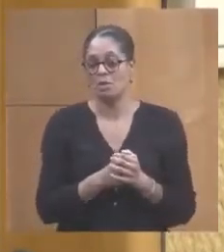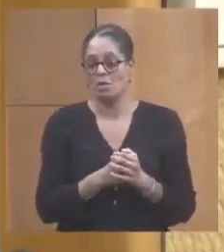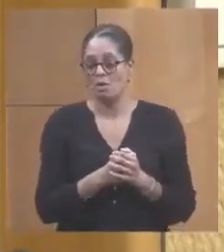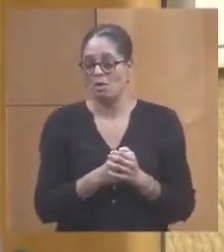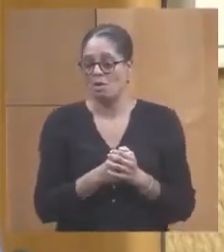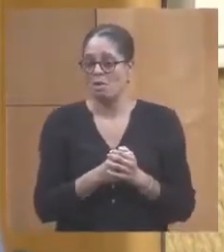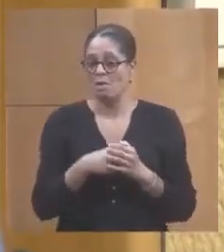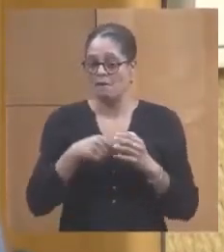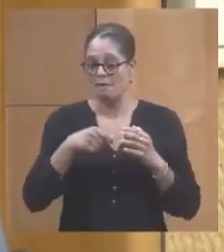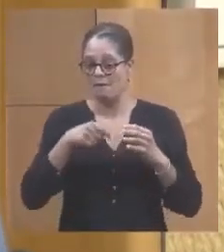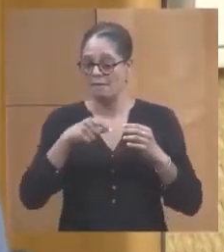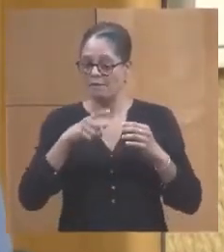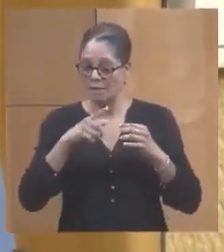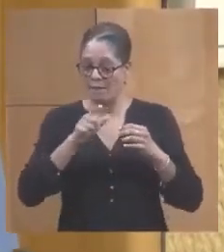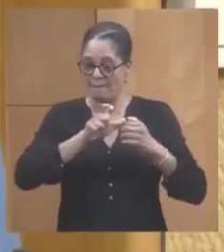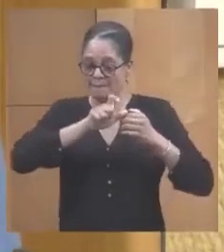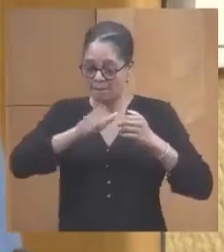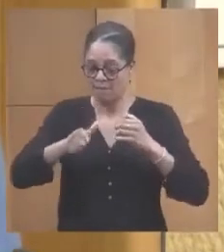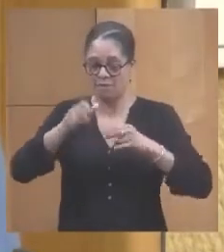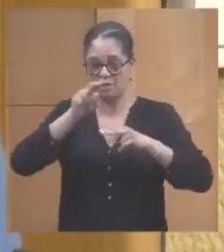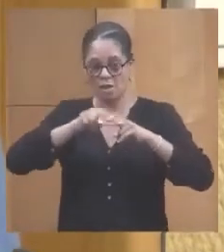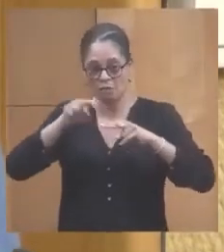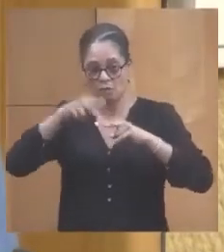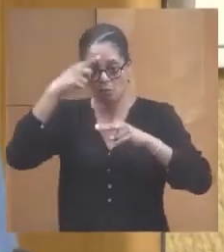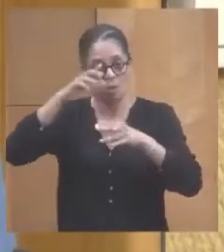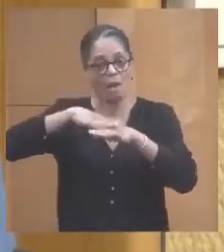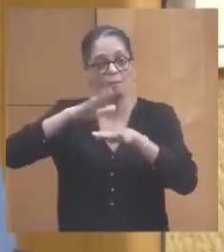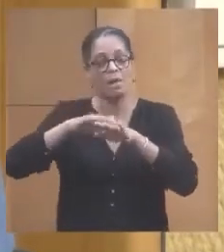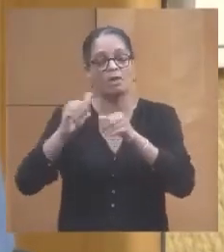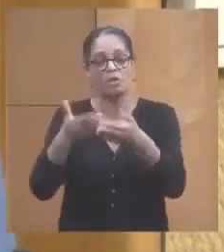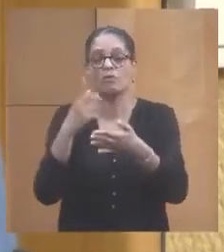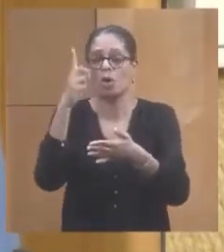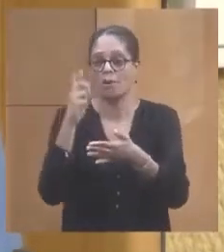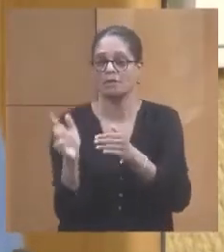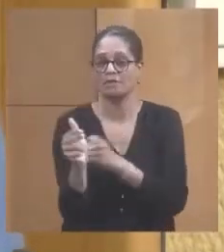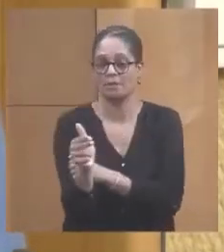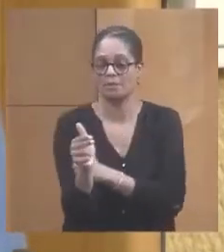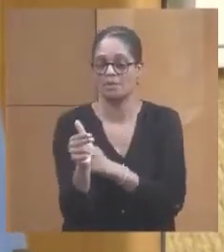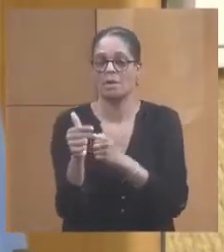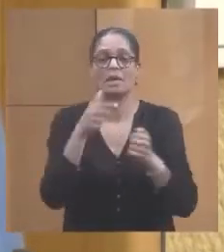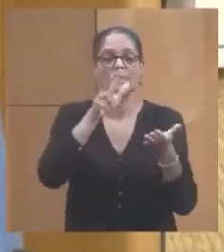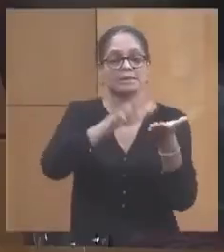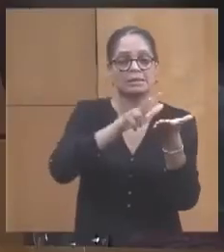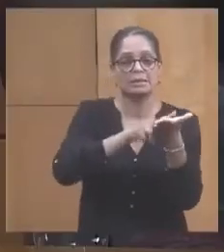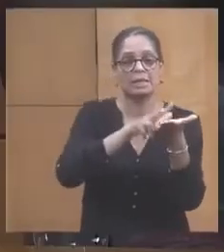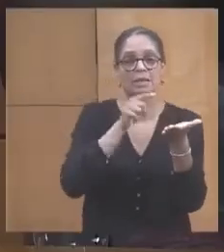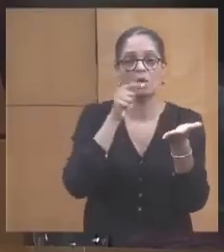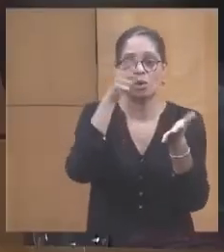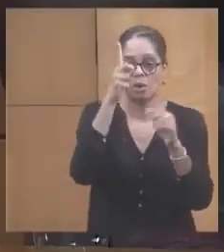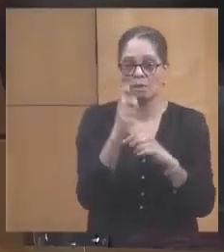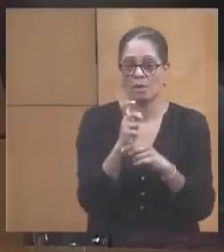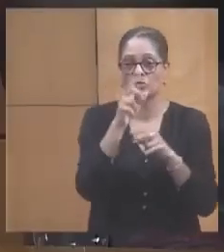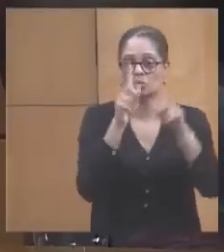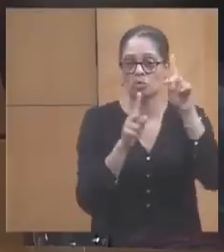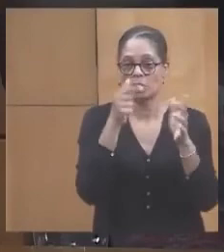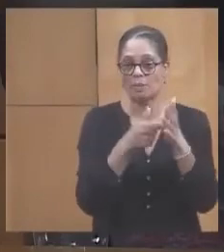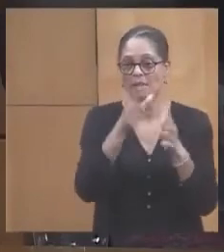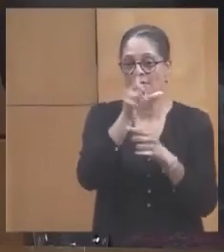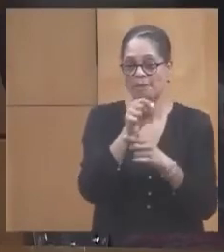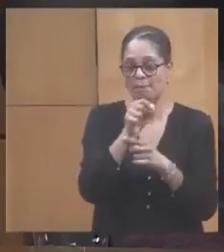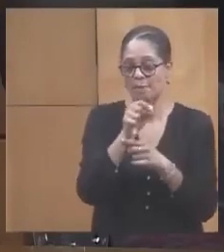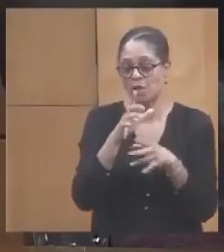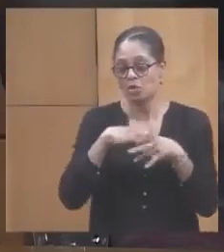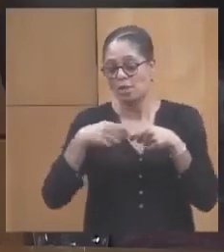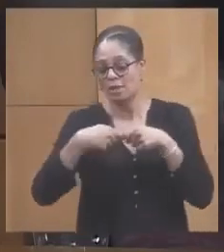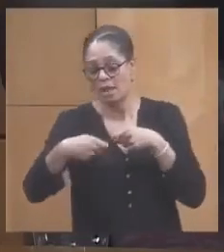et les travaux après appel vont démarrer pour Trinité en juillet 2020 et comme le délai